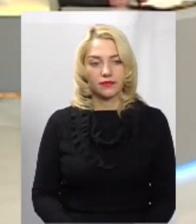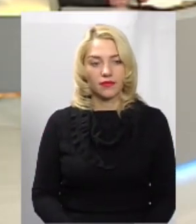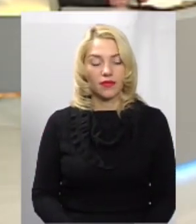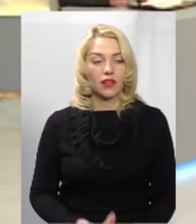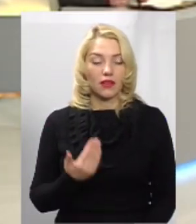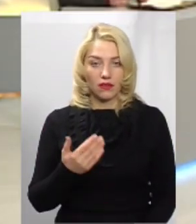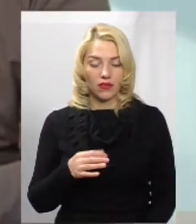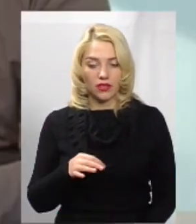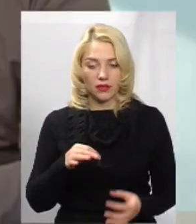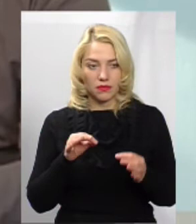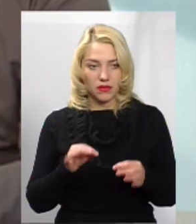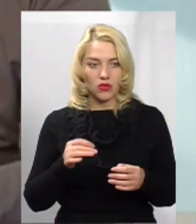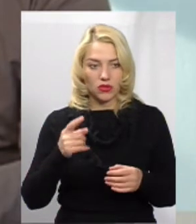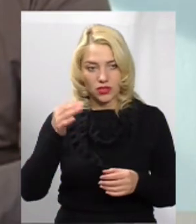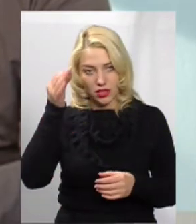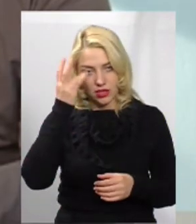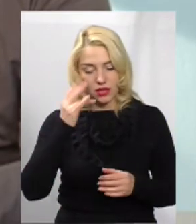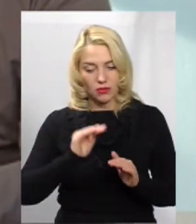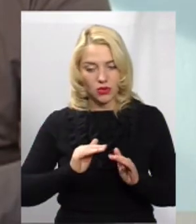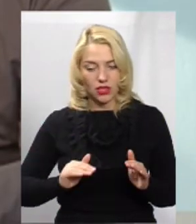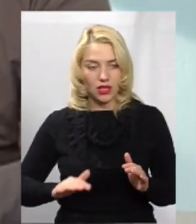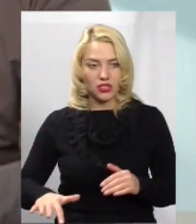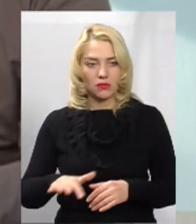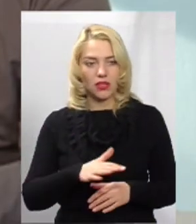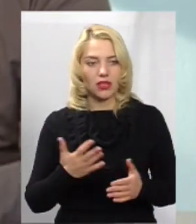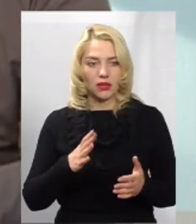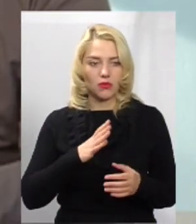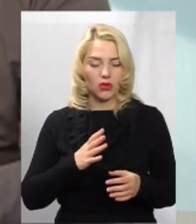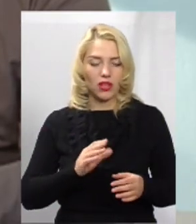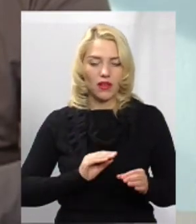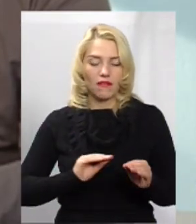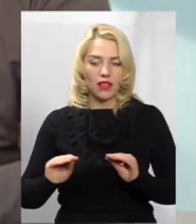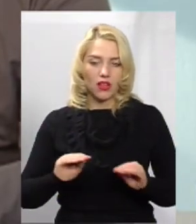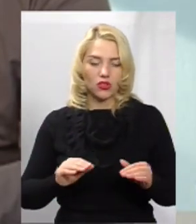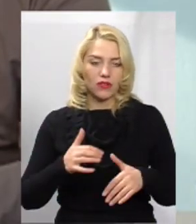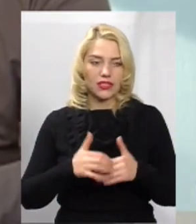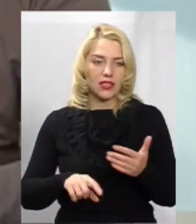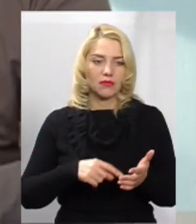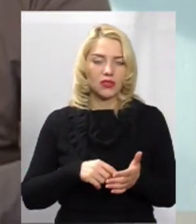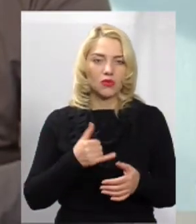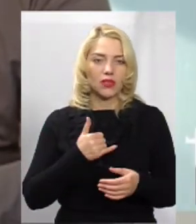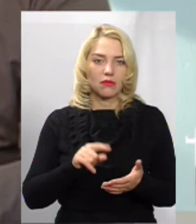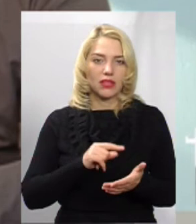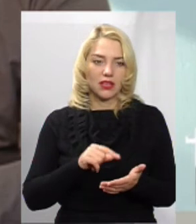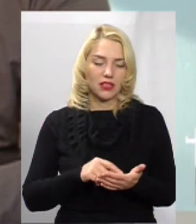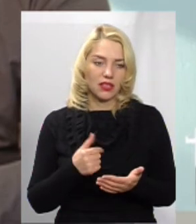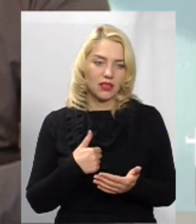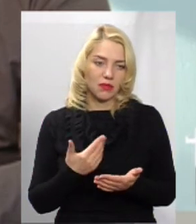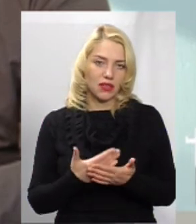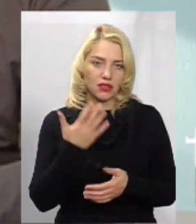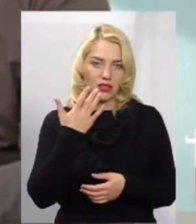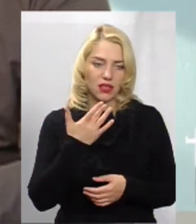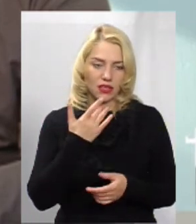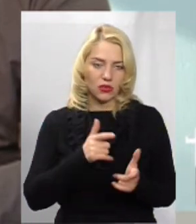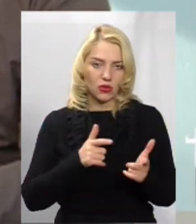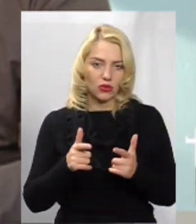принайгідно згадали про дитячі майданчики, які були облаштовані в одному з дверів середмістя. І в мене питання. От я влітку готувала